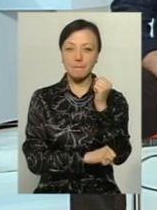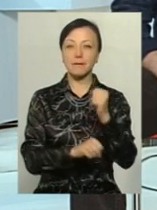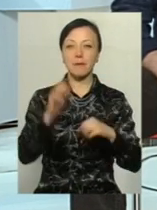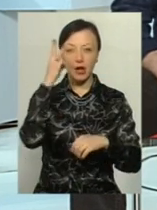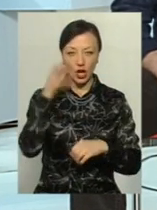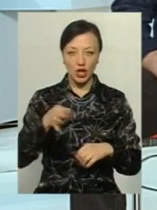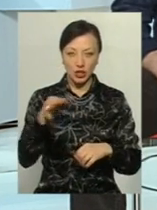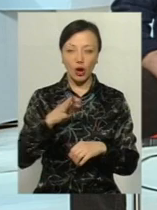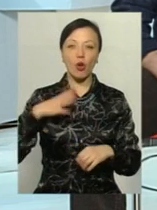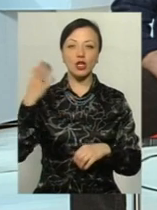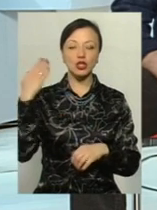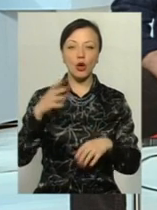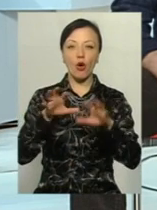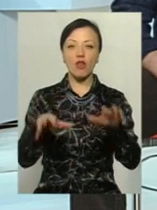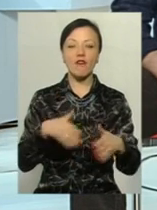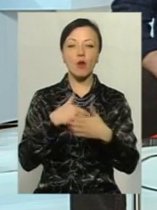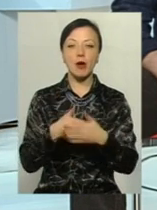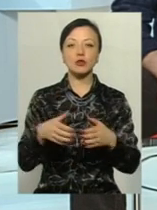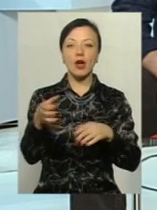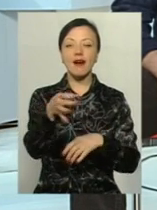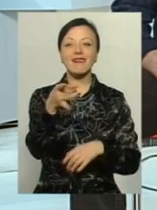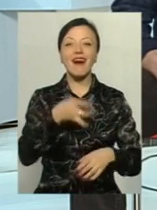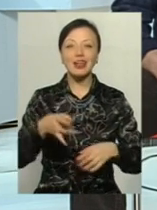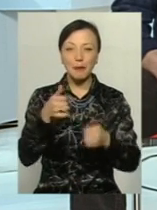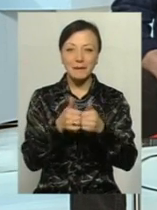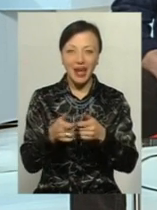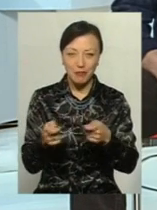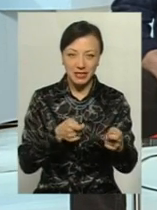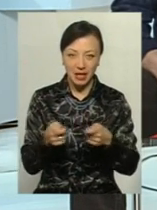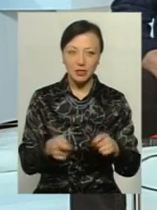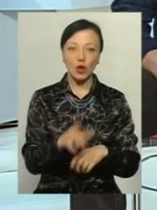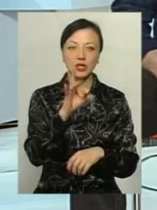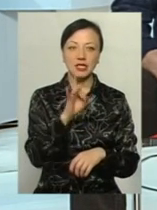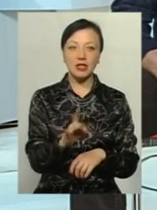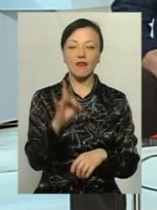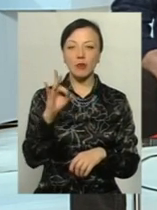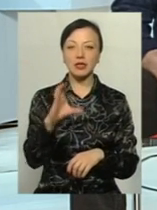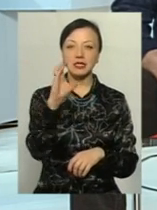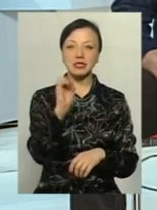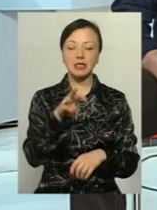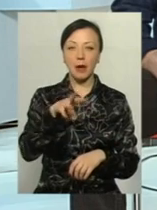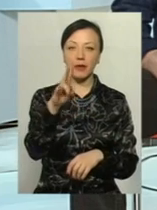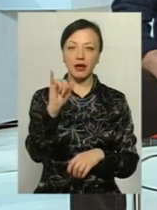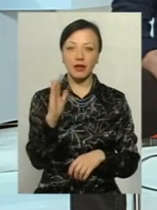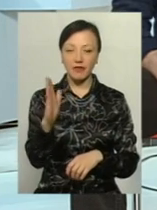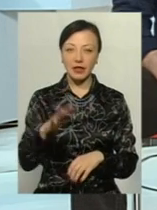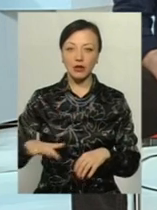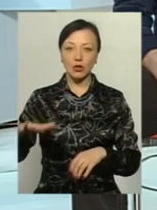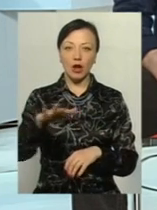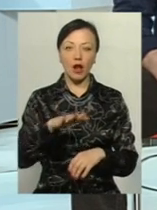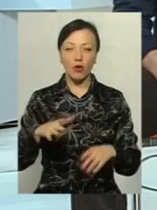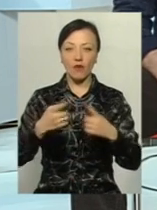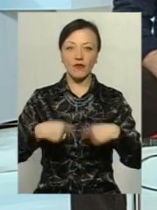облдержадміністрації. А також Ростислав Романович Семків, представник територіального відділення Всеукраїнської